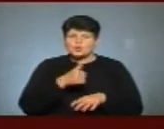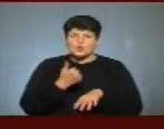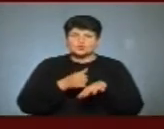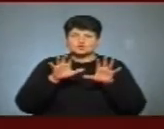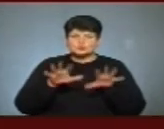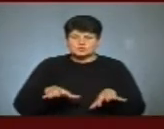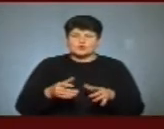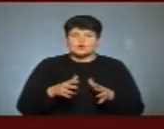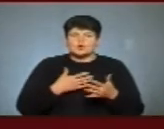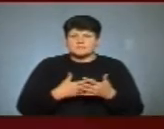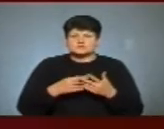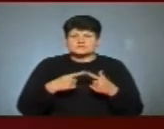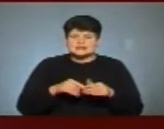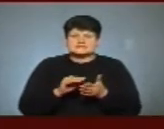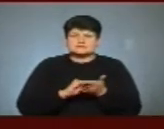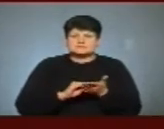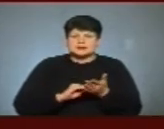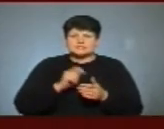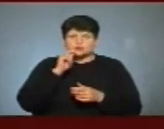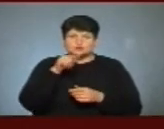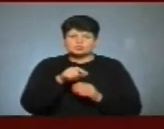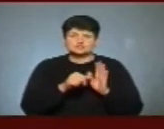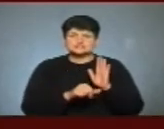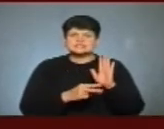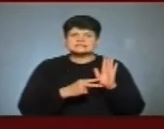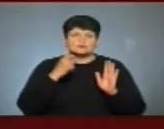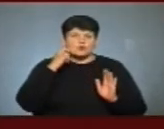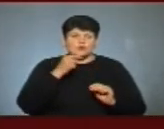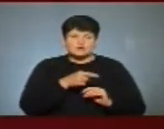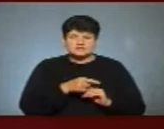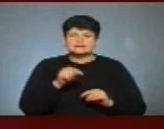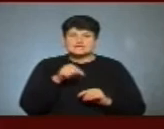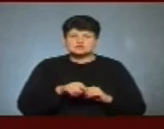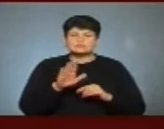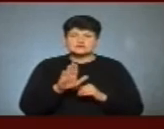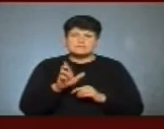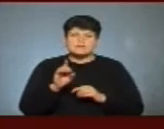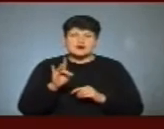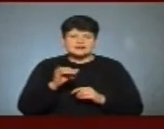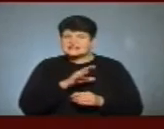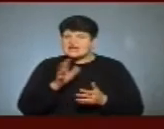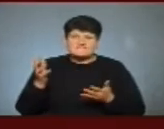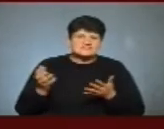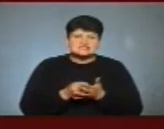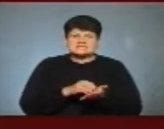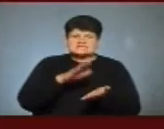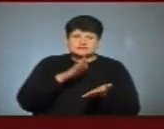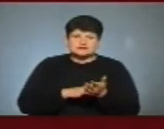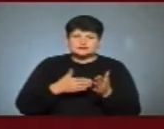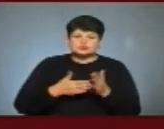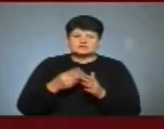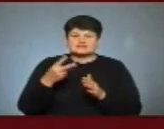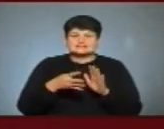організацію Національної спілки письменників України. Йому 67 років. Те, що Володимира Барну не встигли зареєструвати до 29